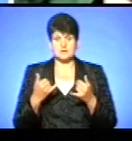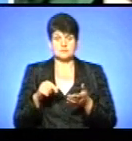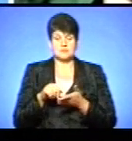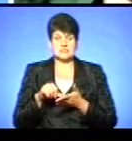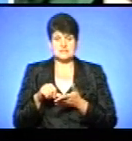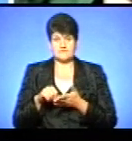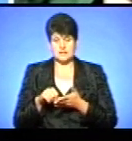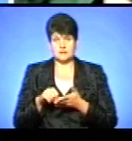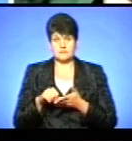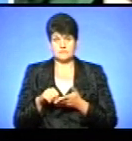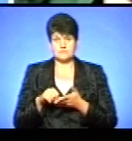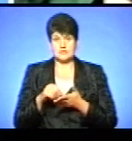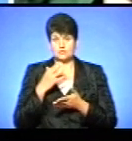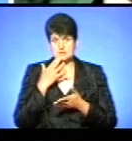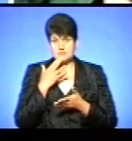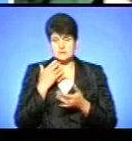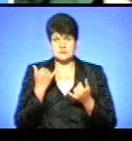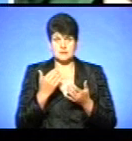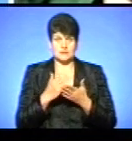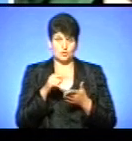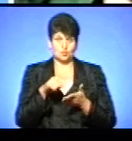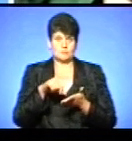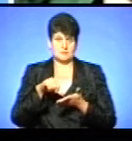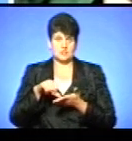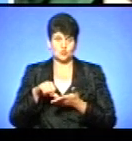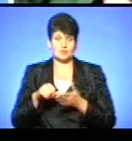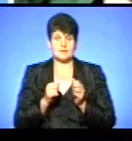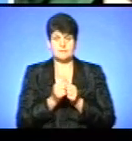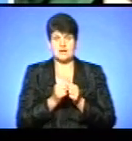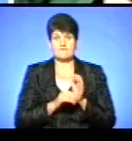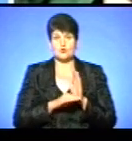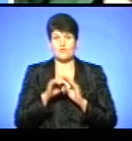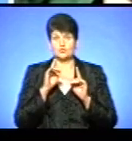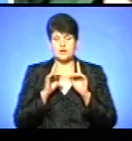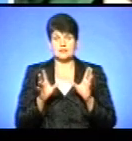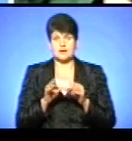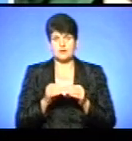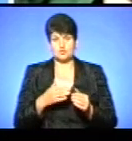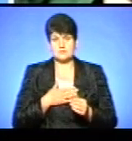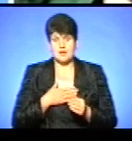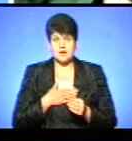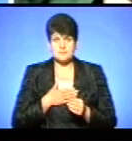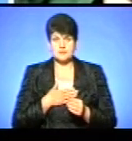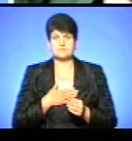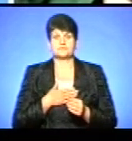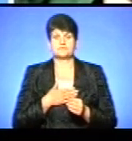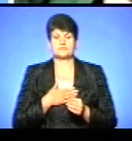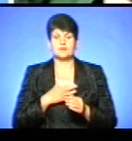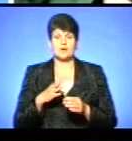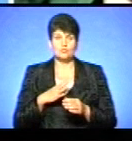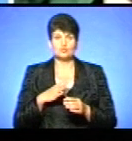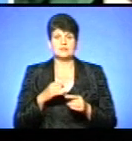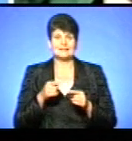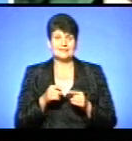іноземців, вони зараз є тут присутні, біля Верховної Ради, разом з нами. Були такі